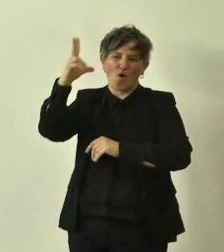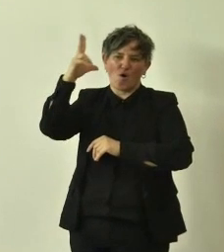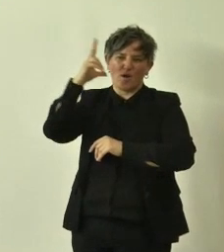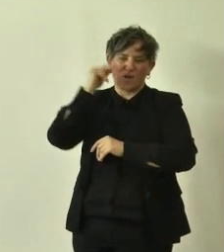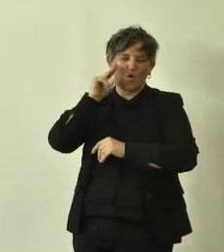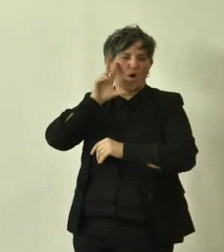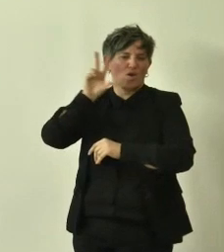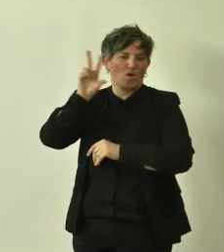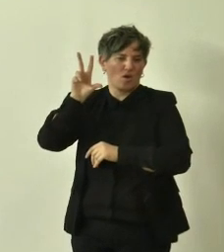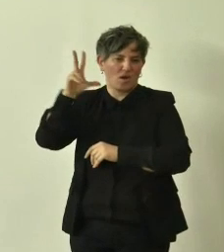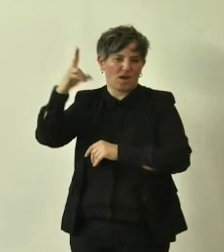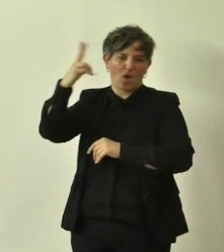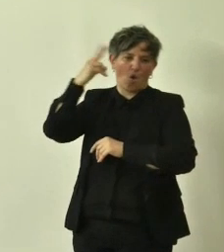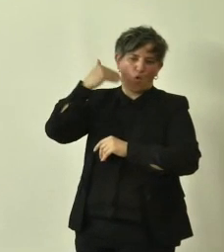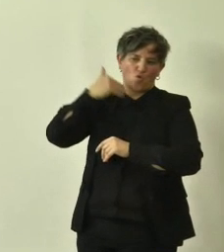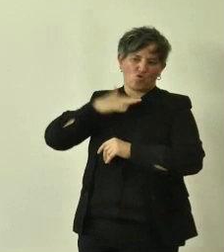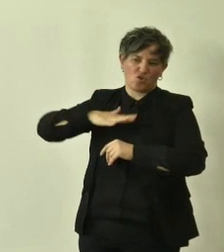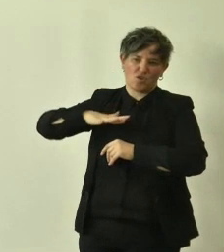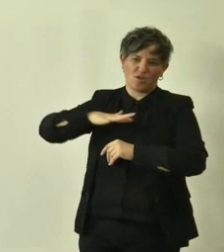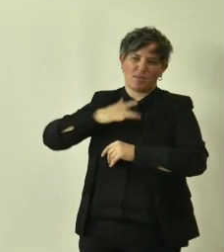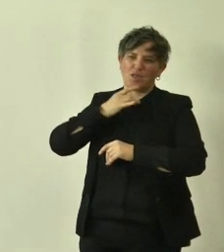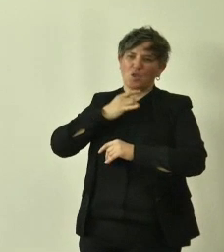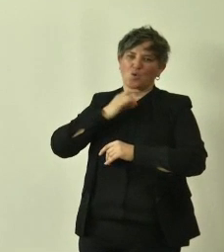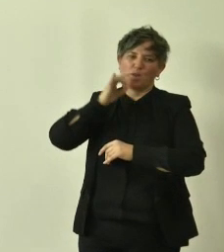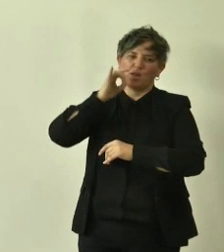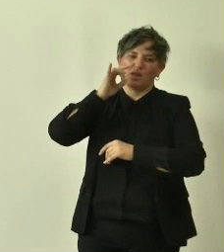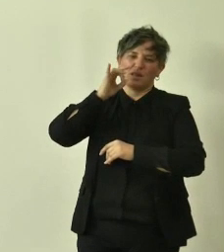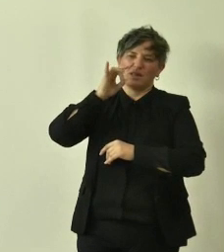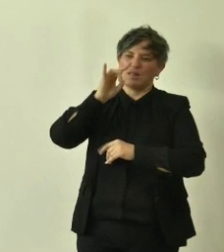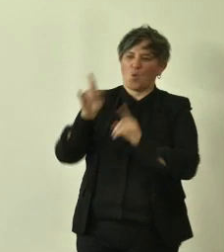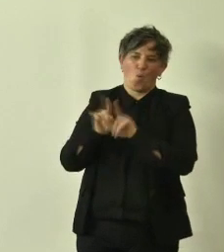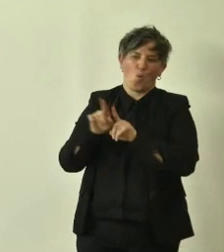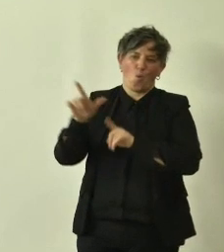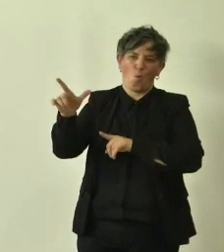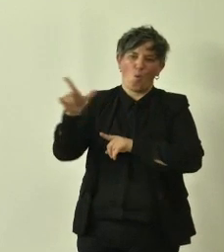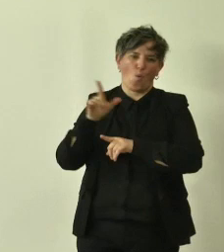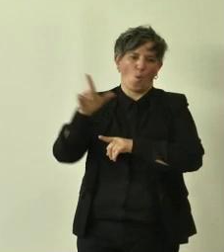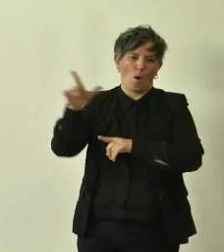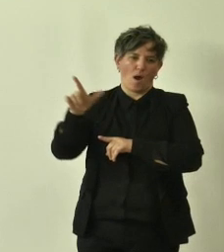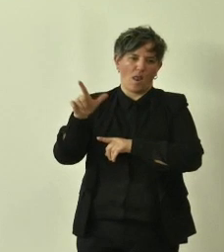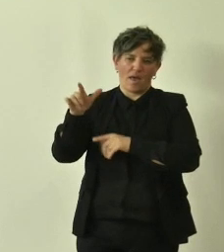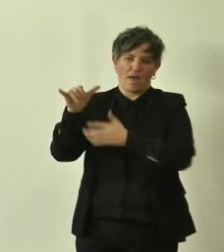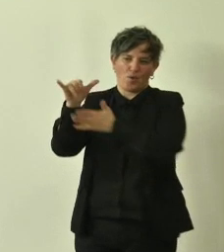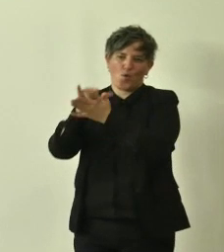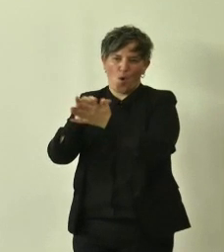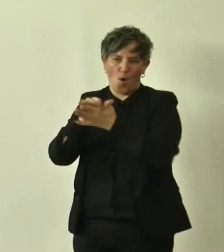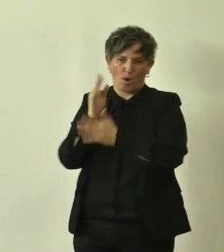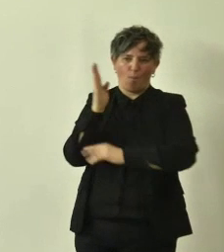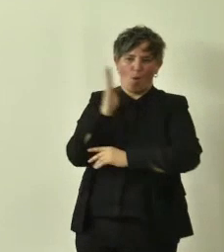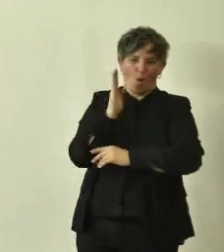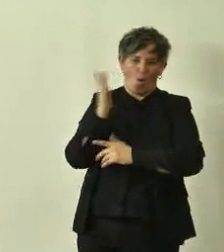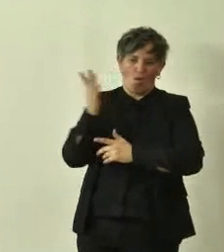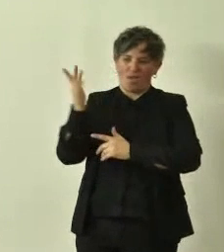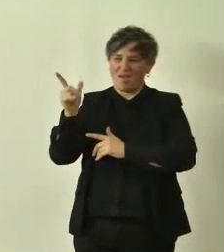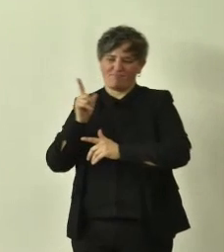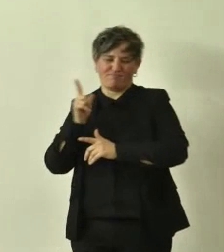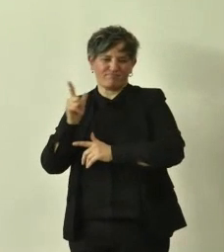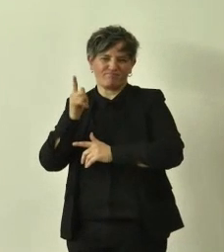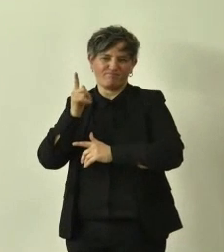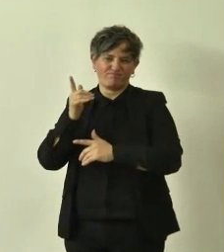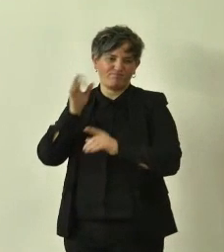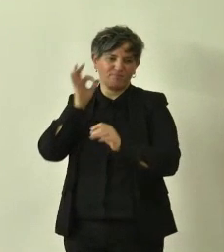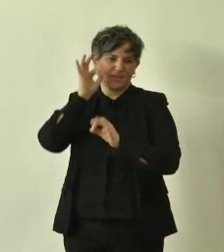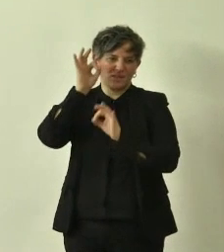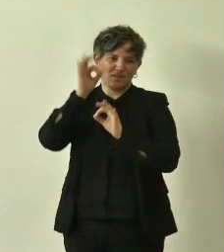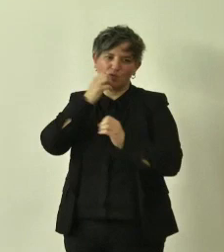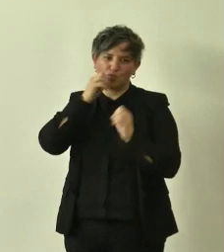tragico che ci accomuna con la comunità di New York e nella mia presentazione c'è una